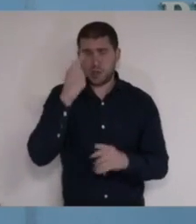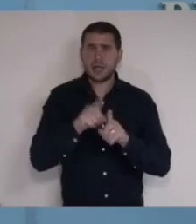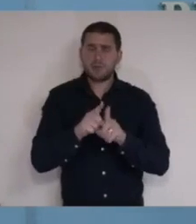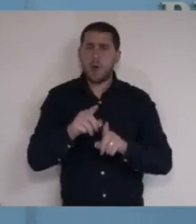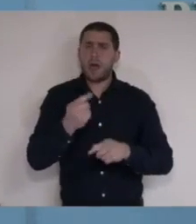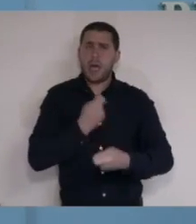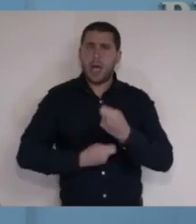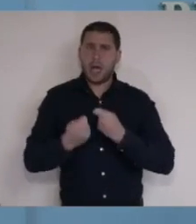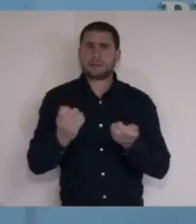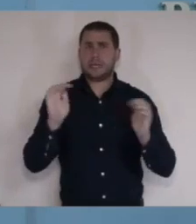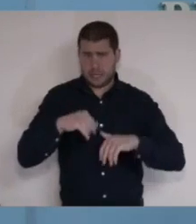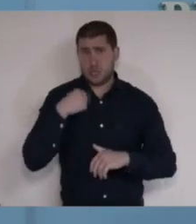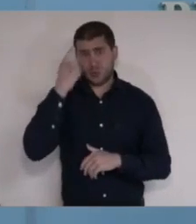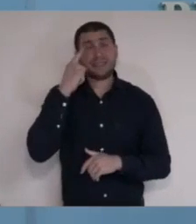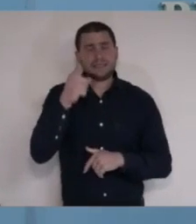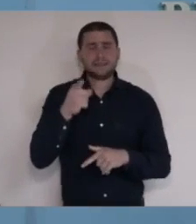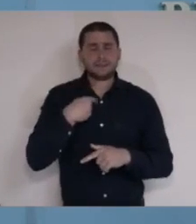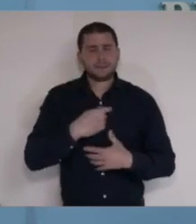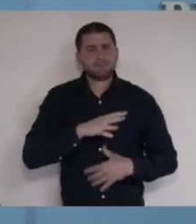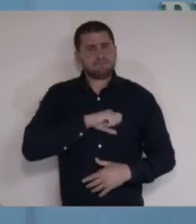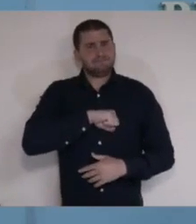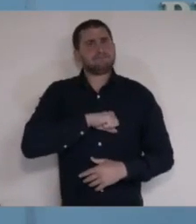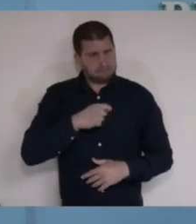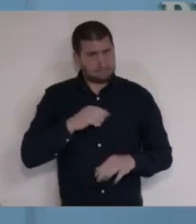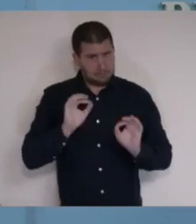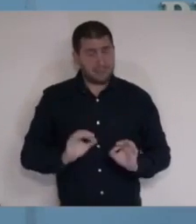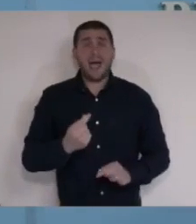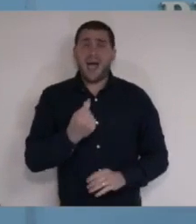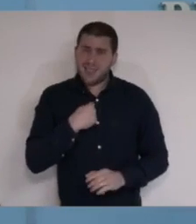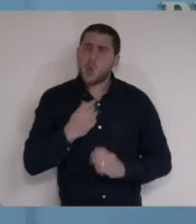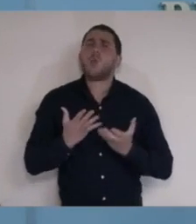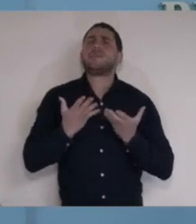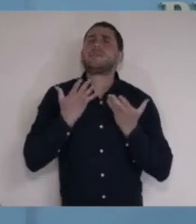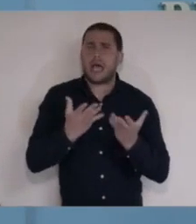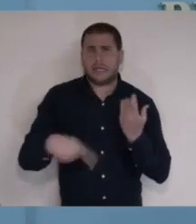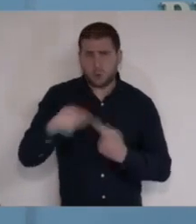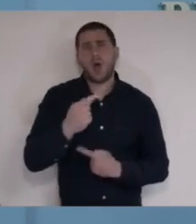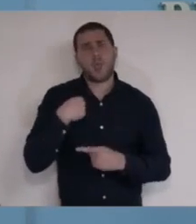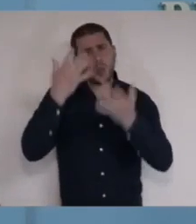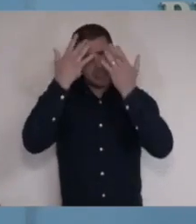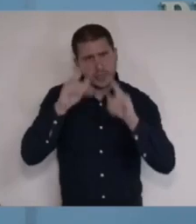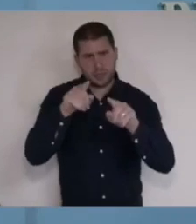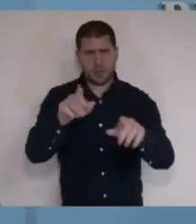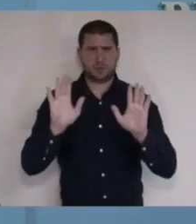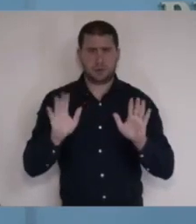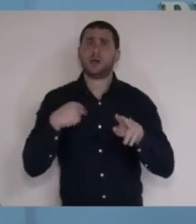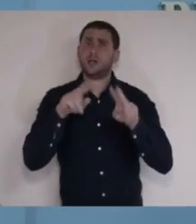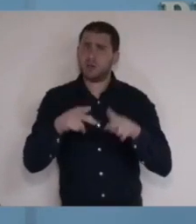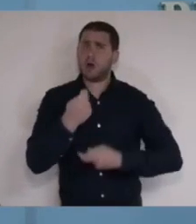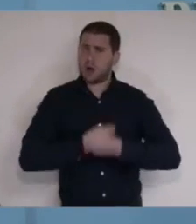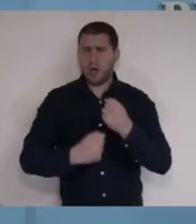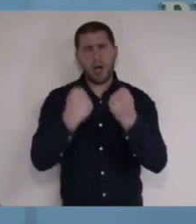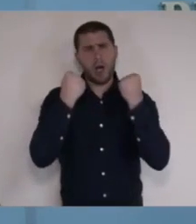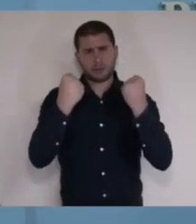לקיום העסק. זה חודר לליבי. אנחנו נעזור לכם, אנחנו נדאג לכם. יש לנו